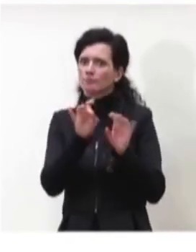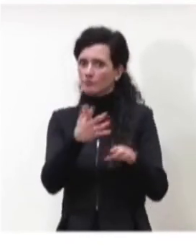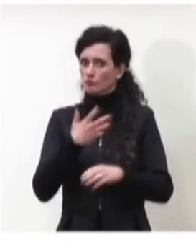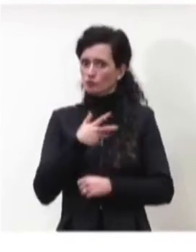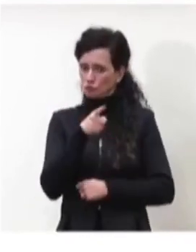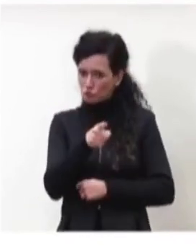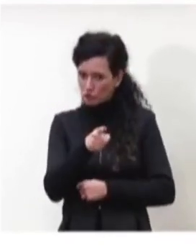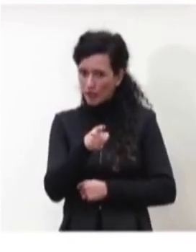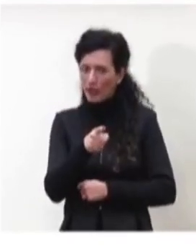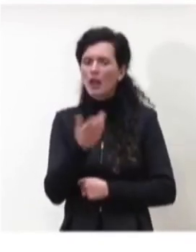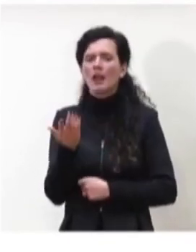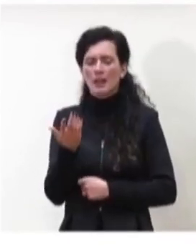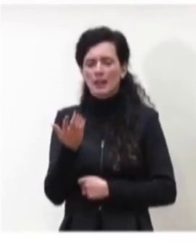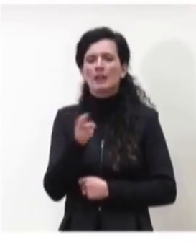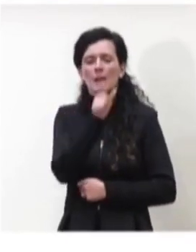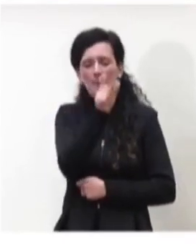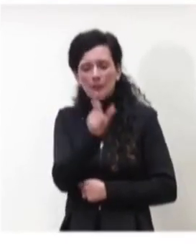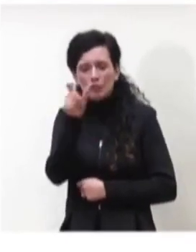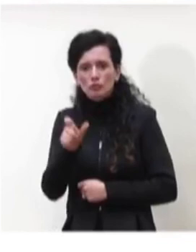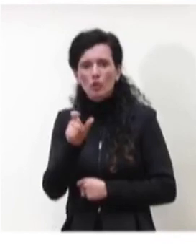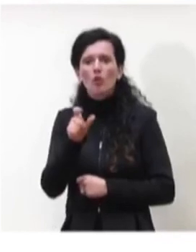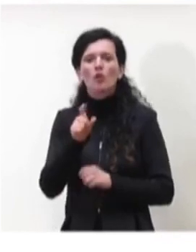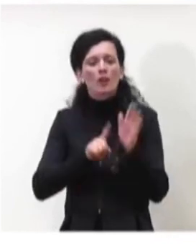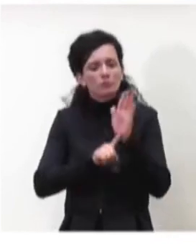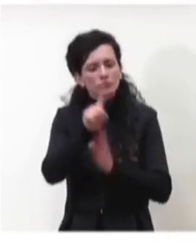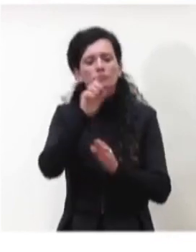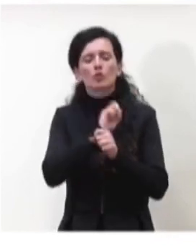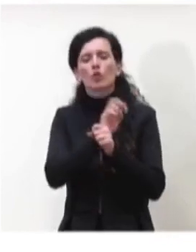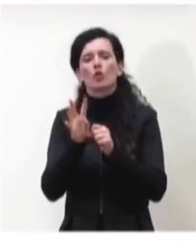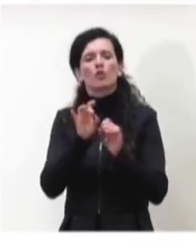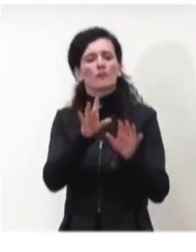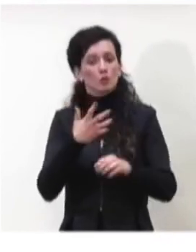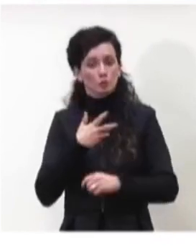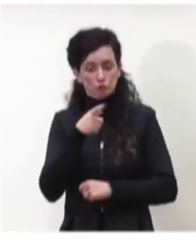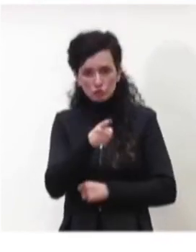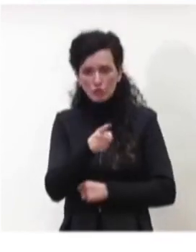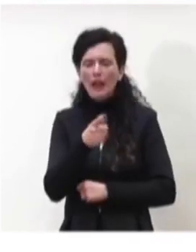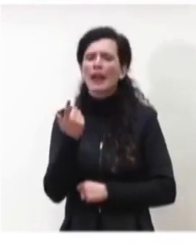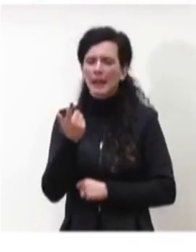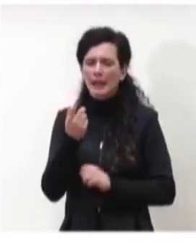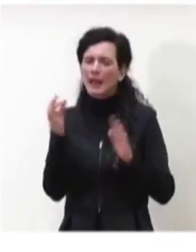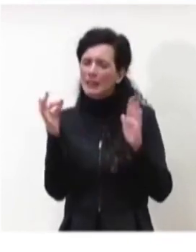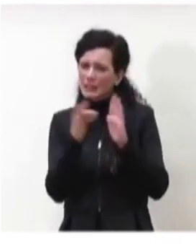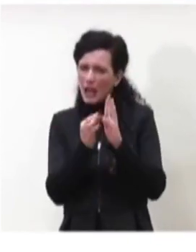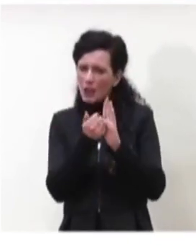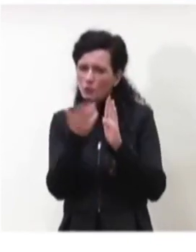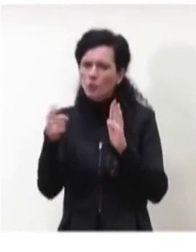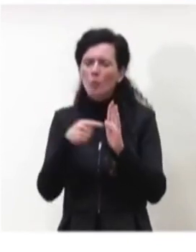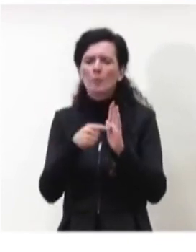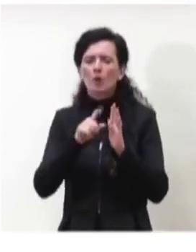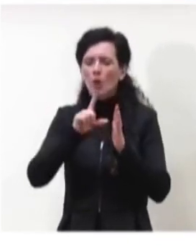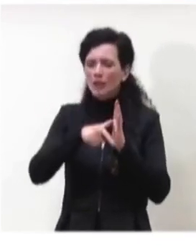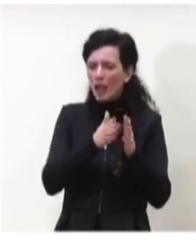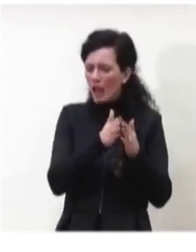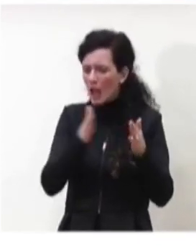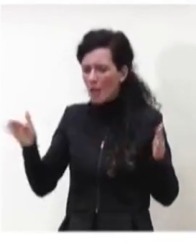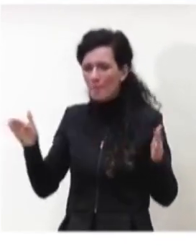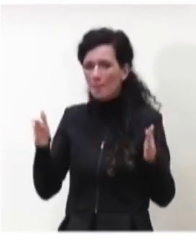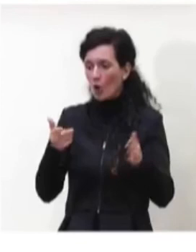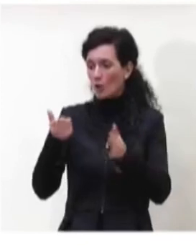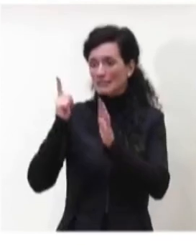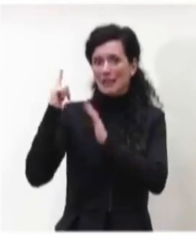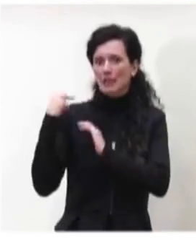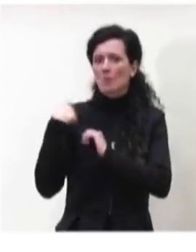delle persone che risultano positive e come vedete è un dato che si mantiene nel tempo, nelle ultime settimane,